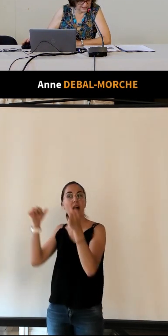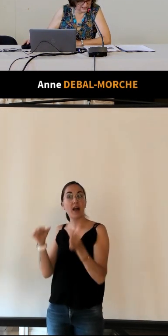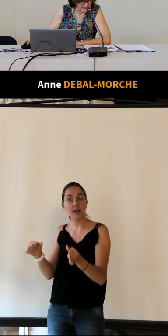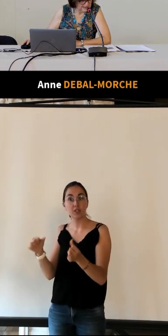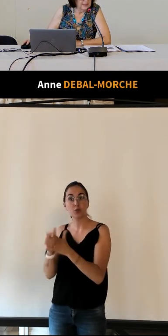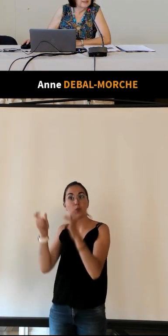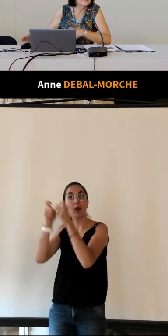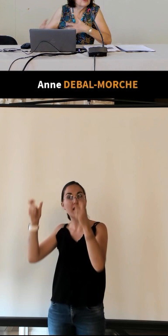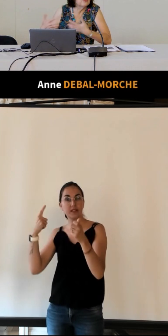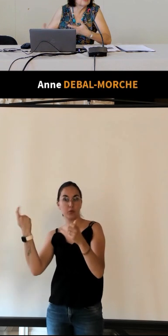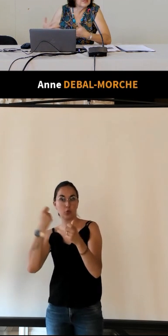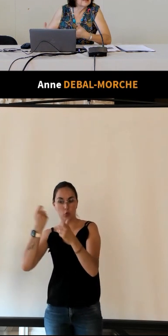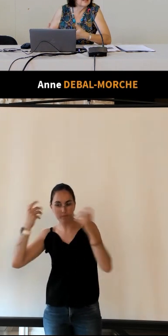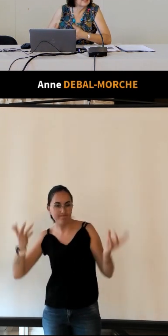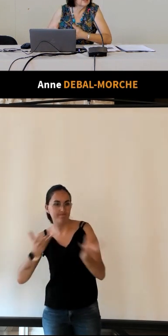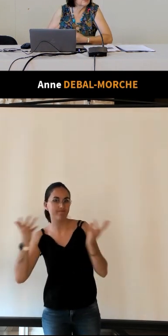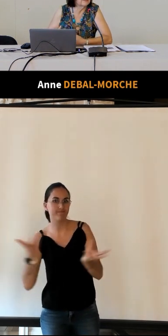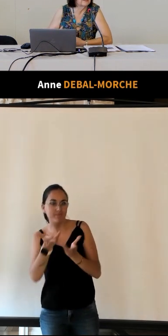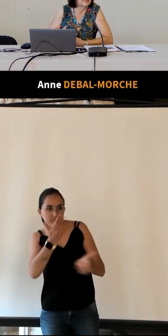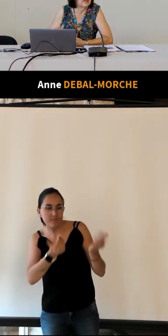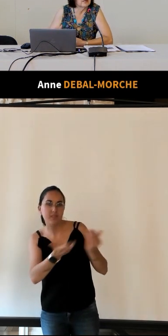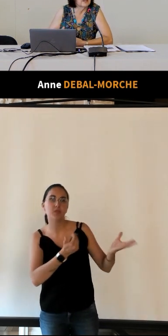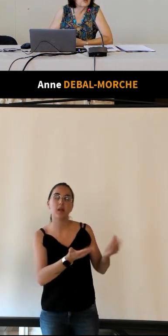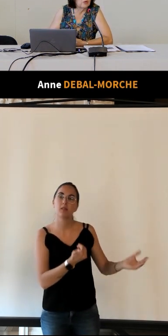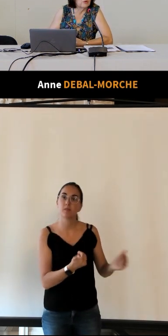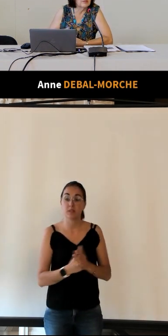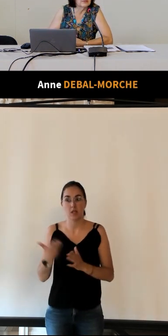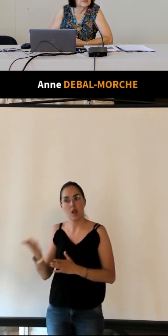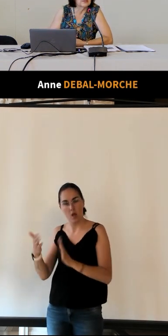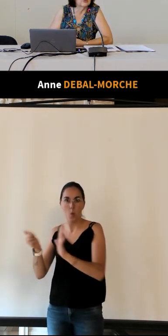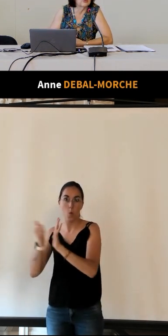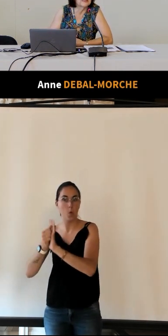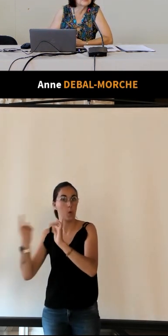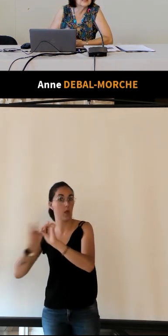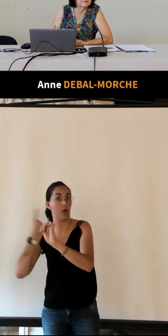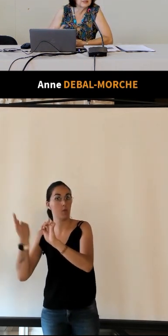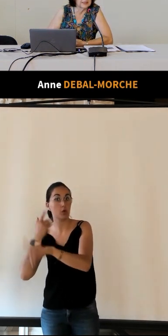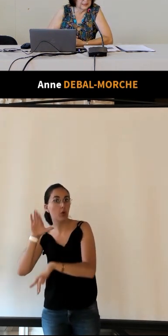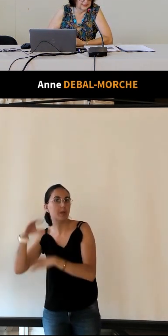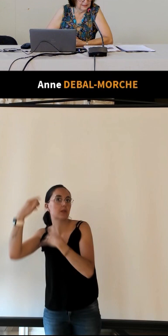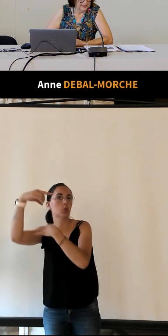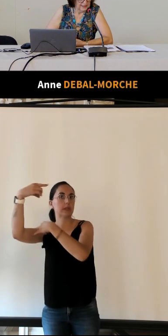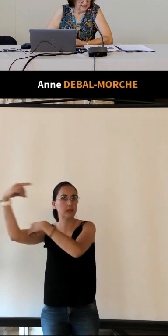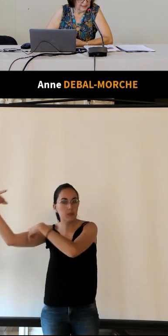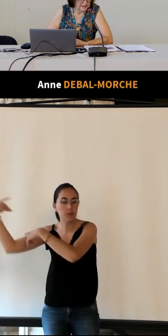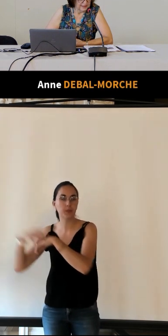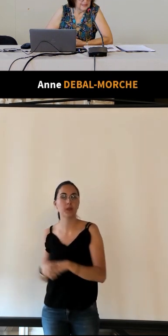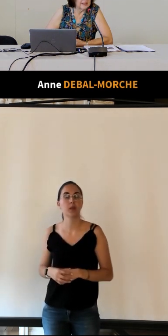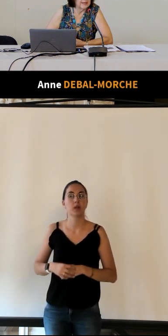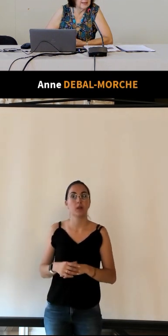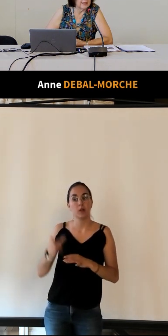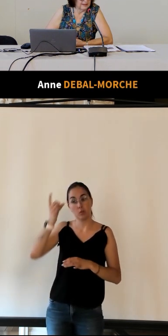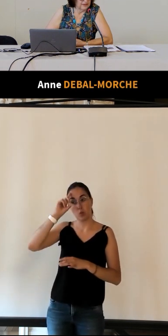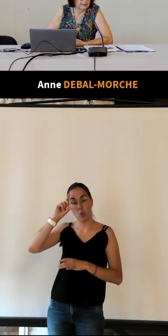de Touraine l'Institut de Touraine a joué un grand rôle dans les sorts touristiques puisqu'il était